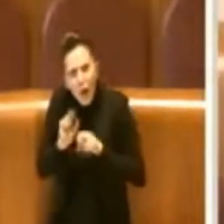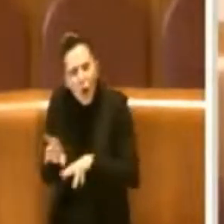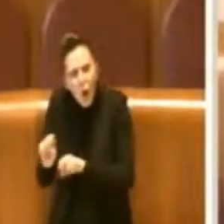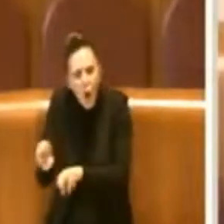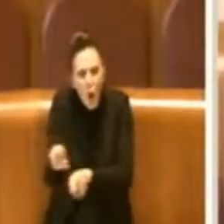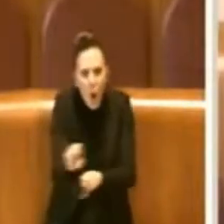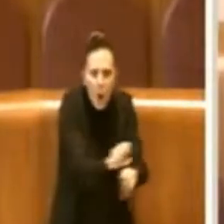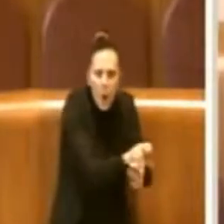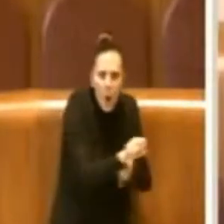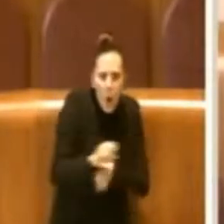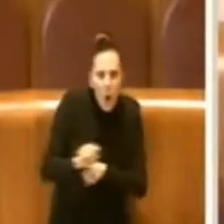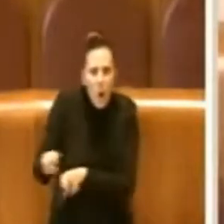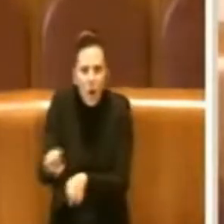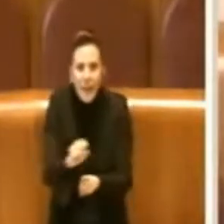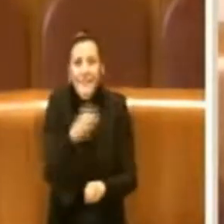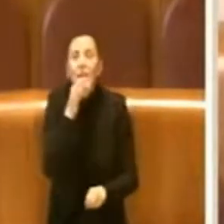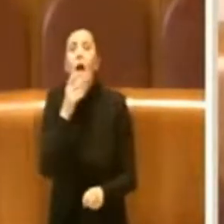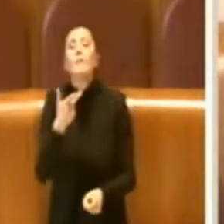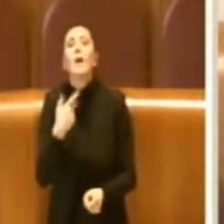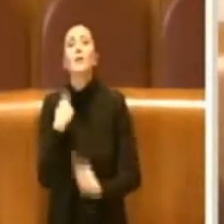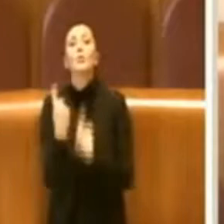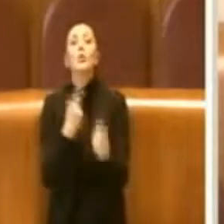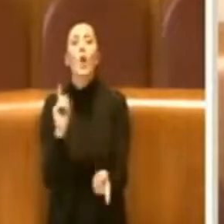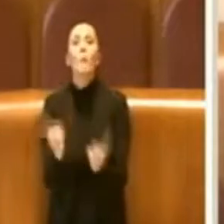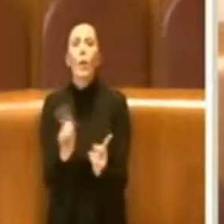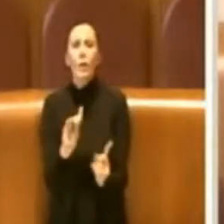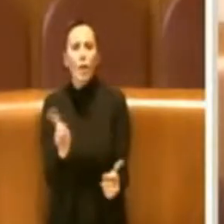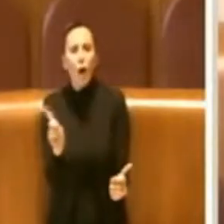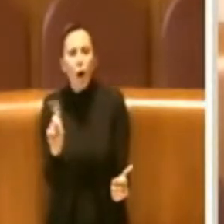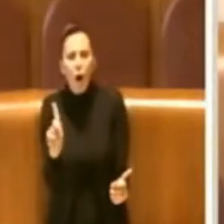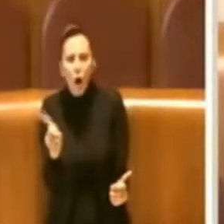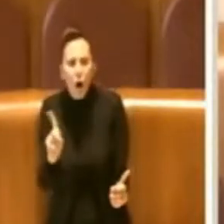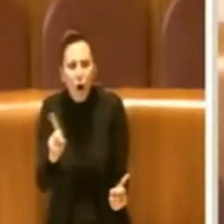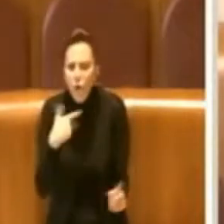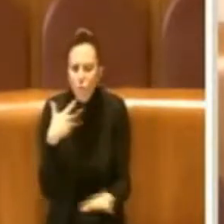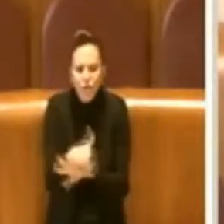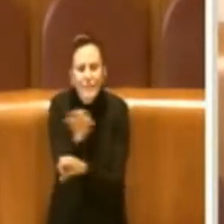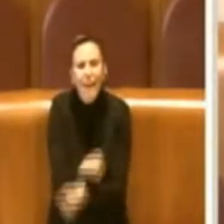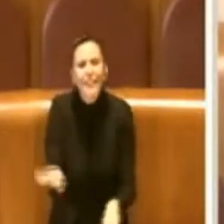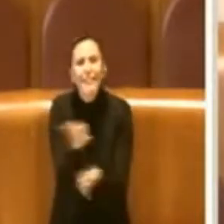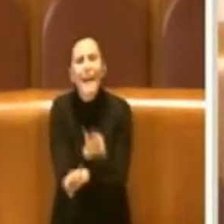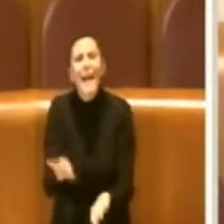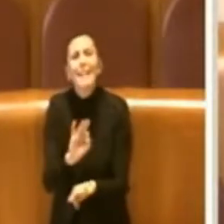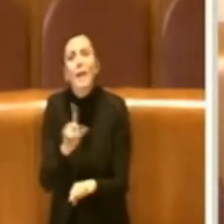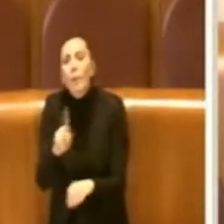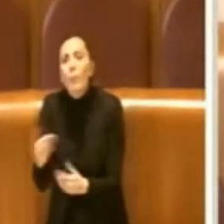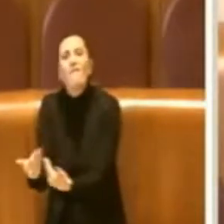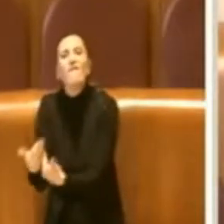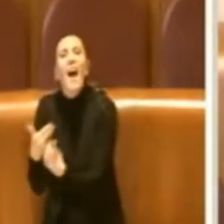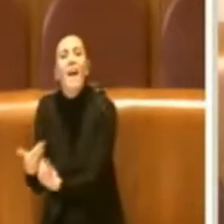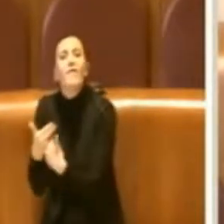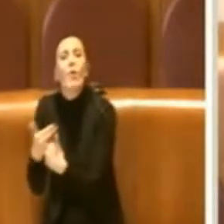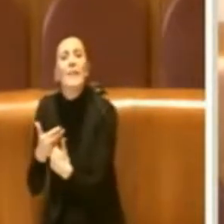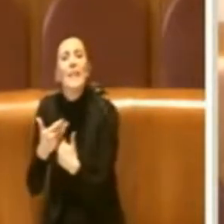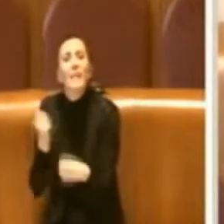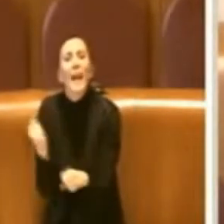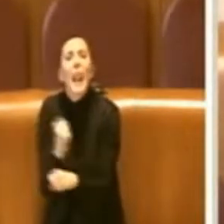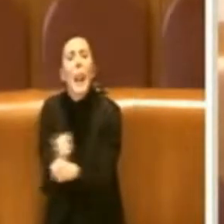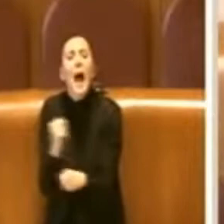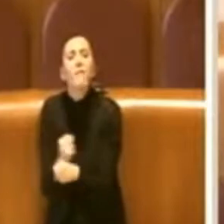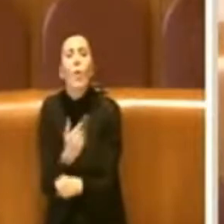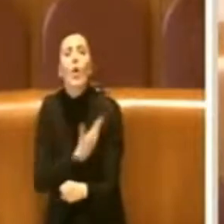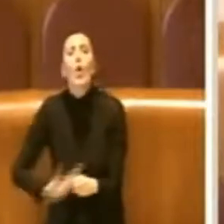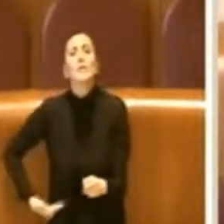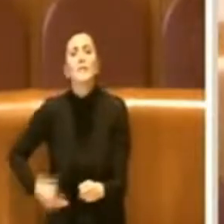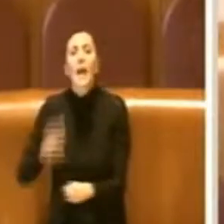punto e non deve essere una questione politica, ma una questione di favorire l'attività e quindi anche per il